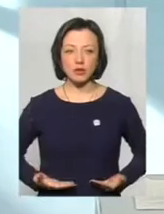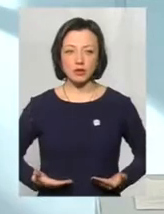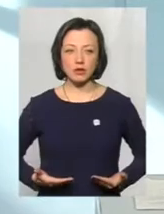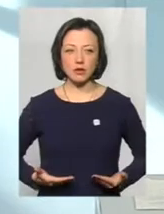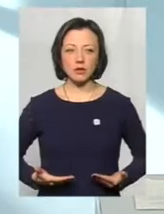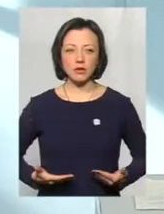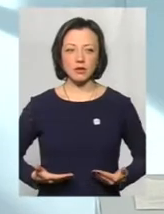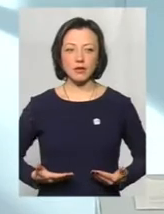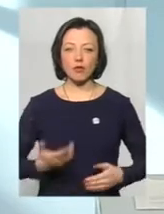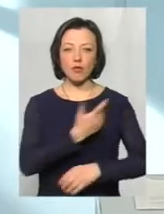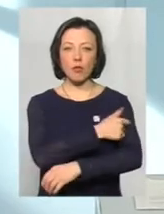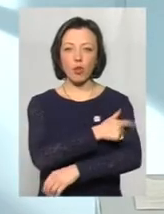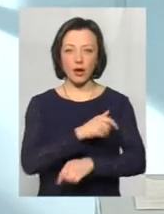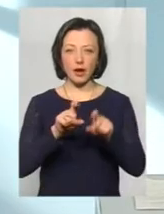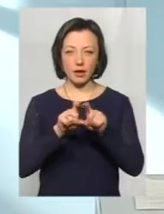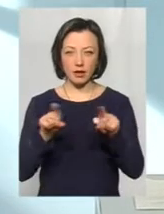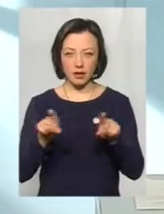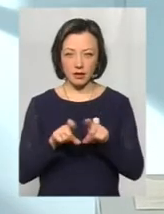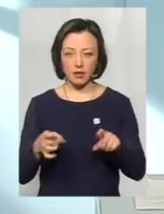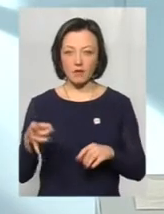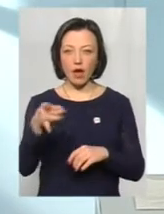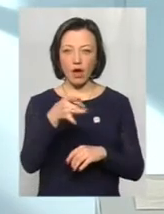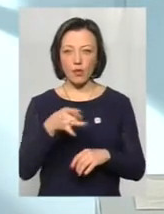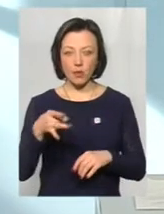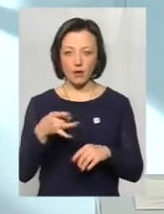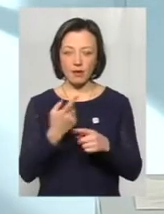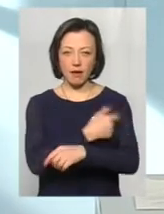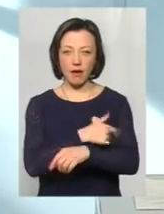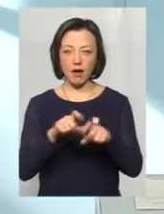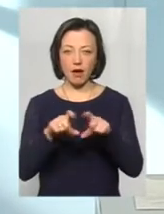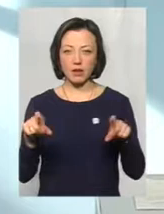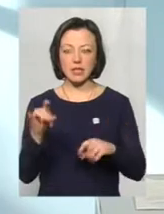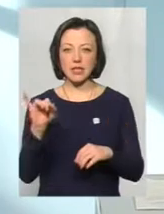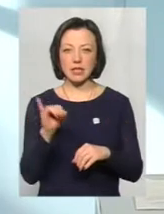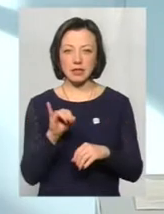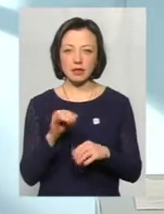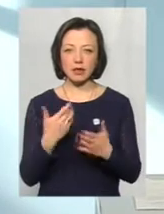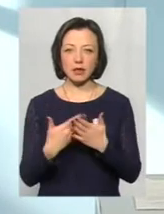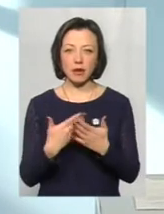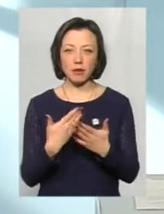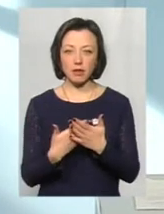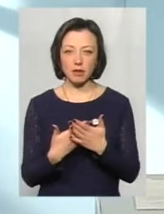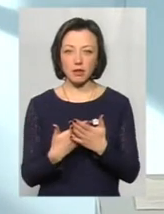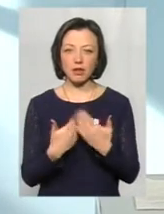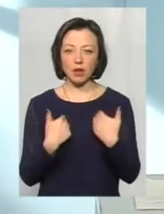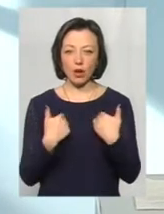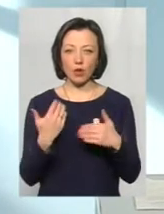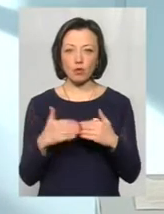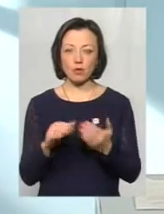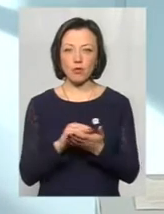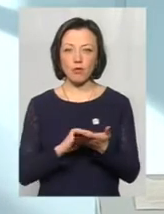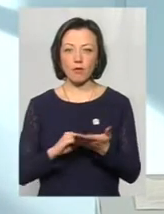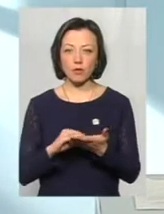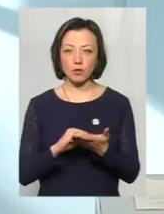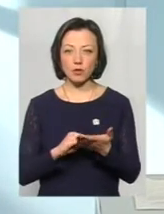в поліклініки, в районні лікарні. І, наприклад, я вже повторююся, що